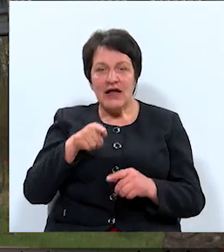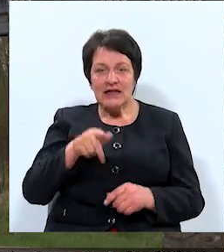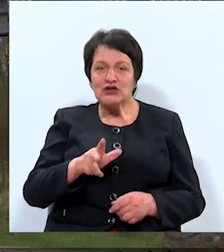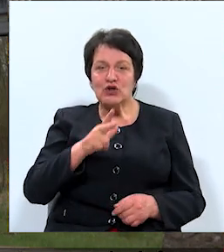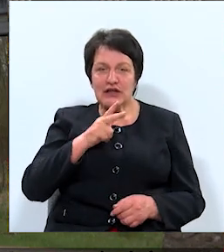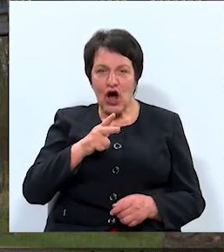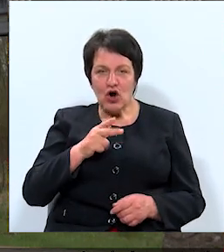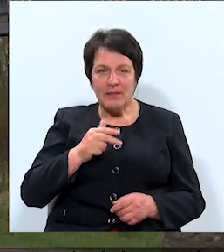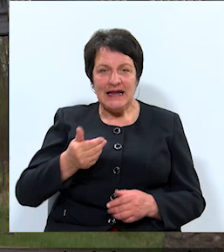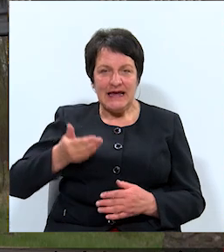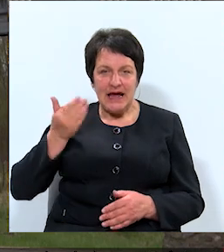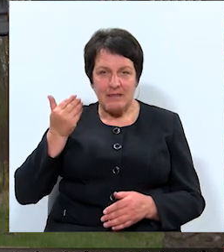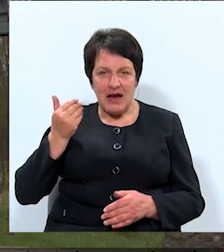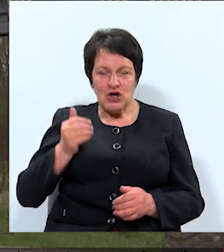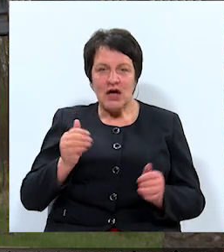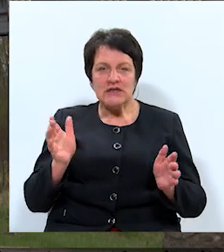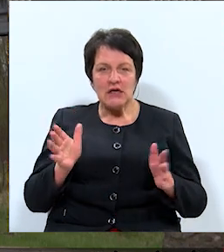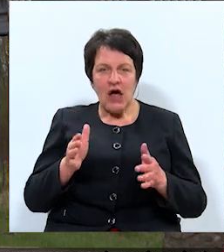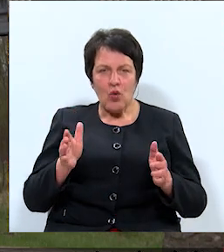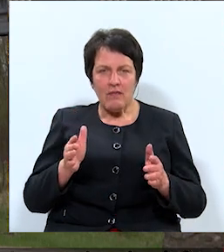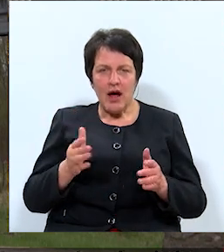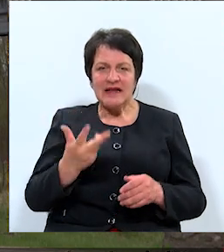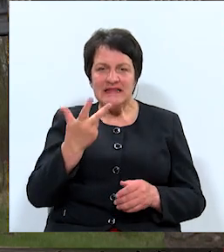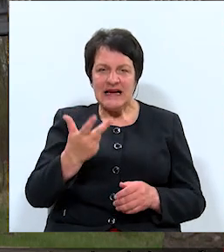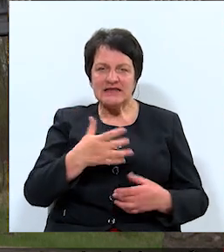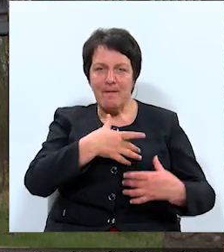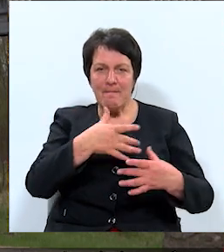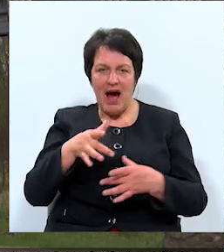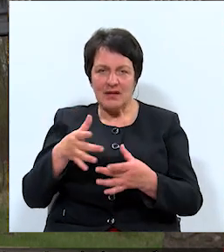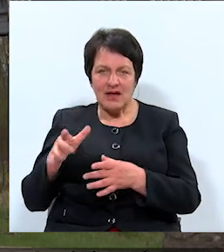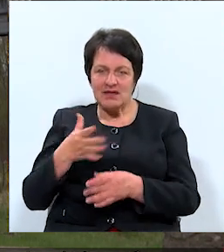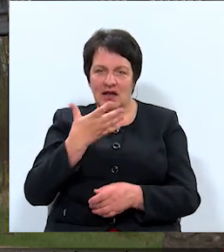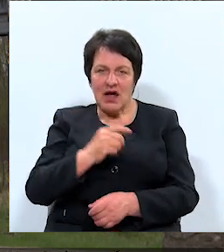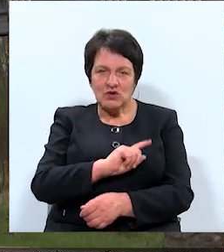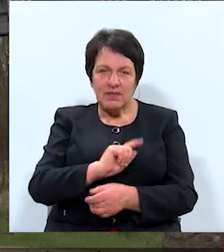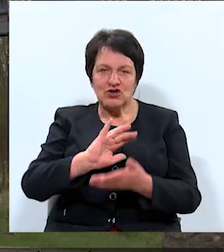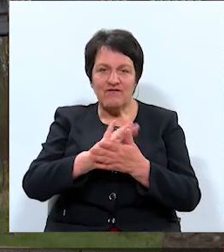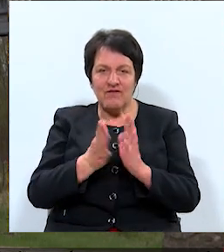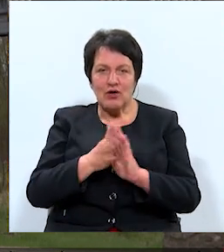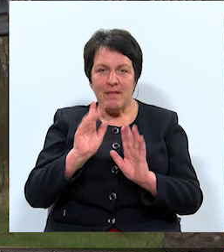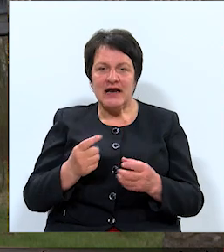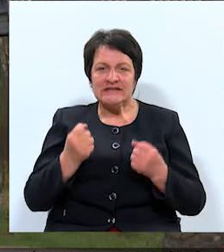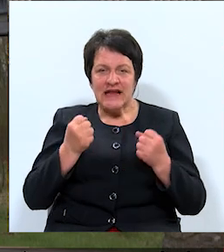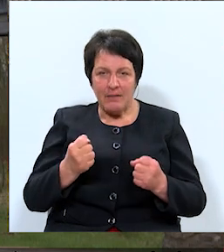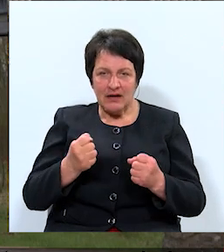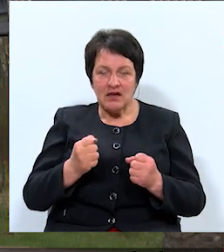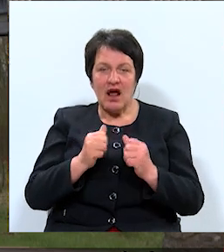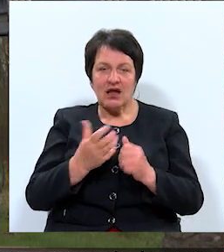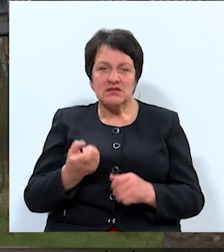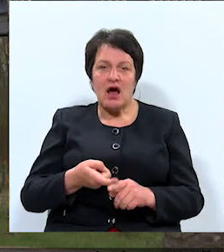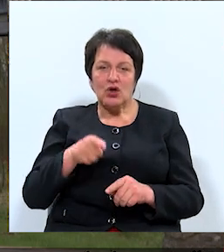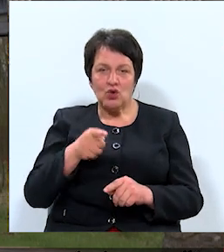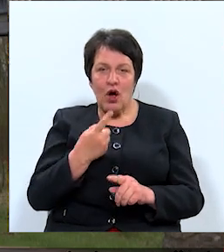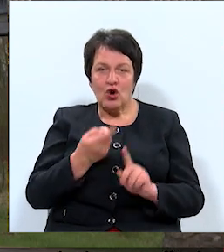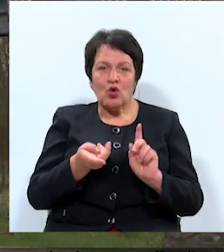Daugavpilī iepriekšējā sasaukumā trīs partijas nav spējušas vienoties par stabilitāti, līdz ar to